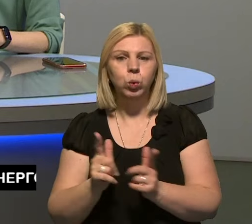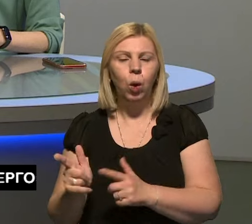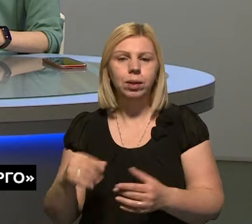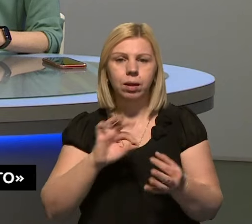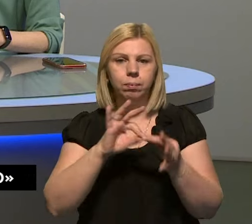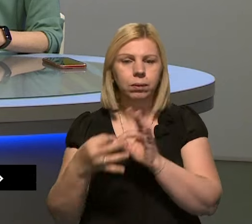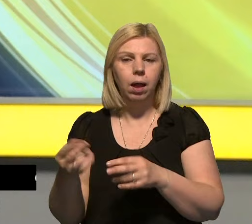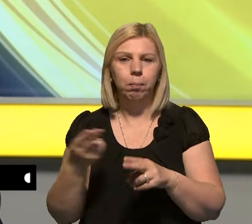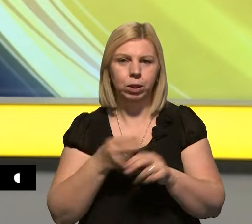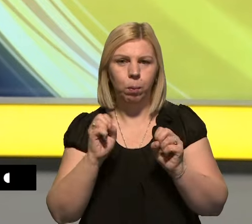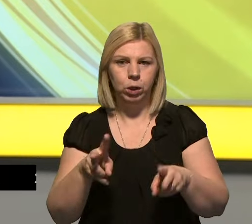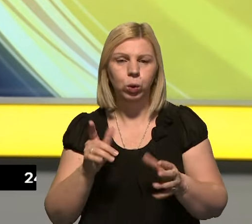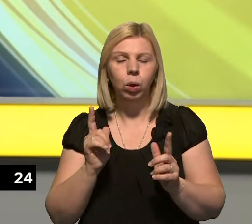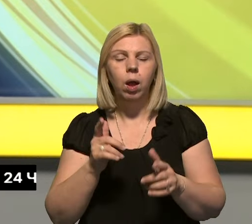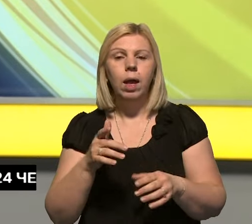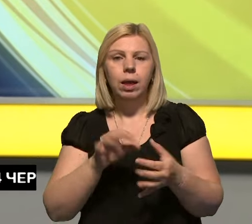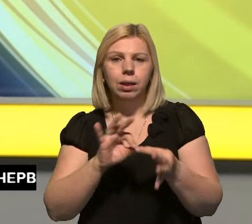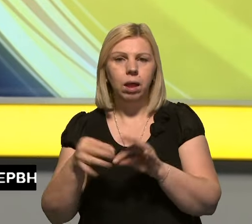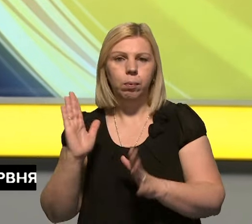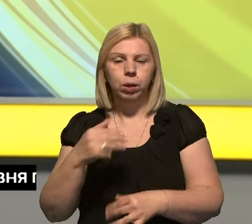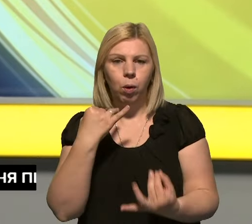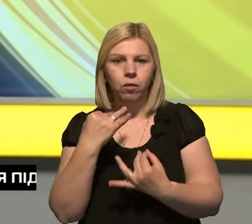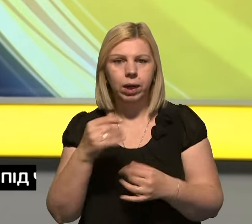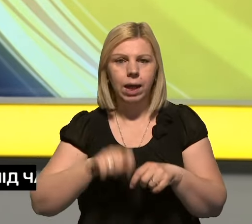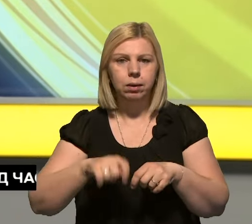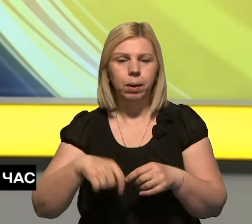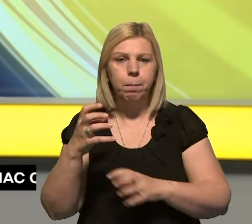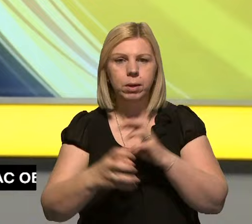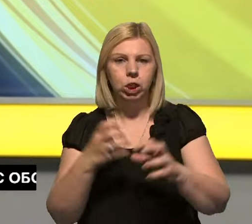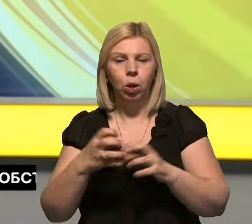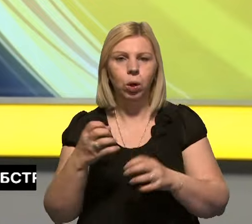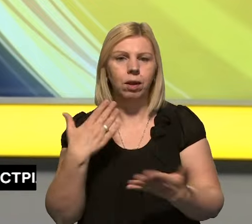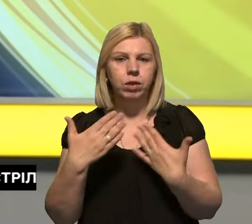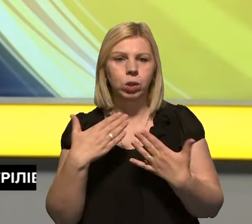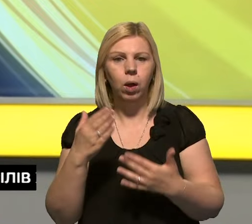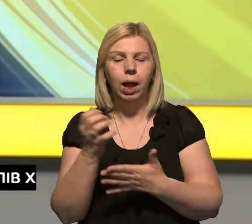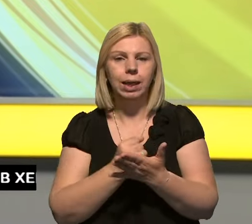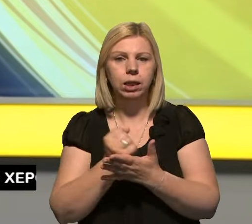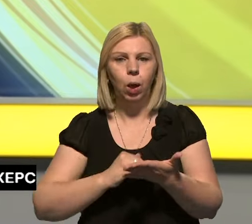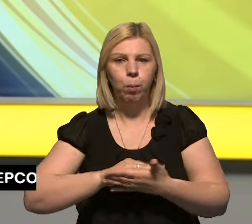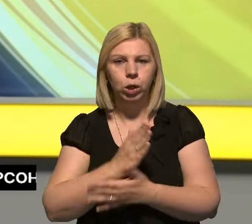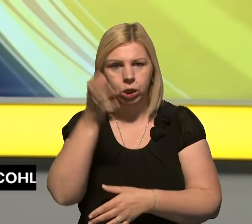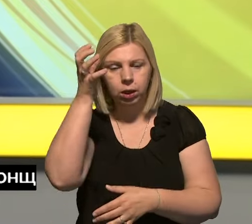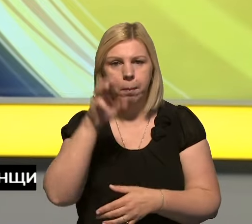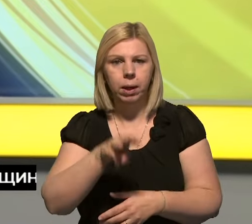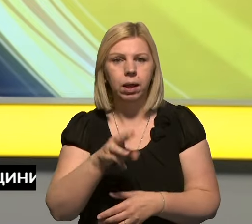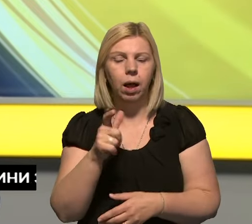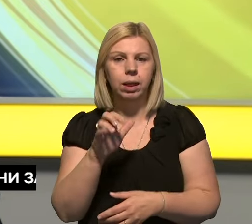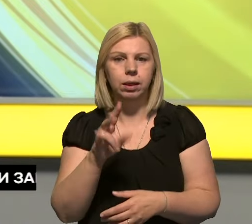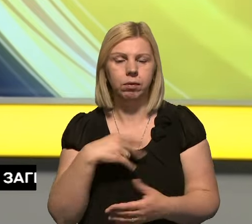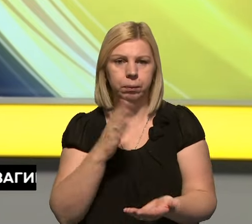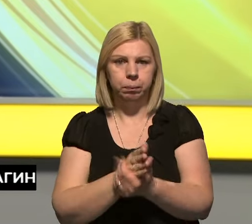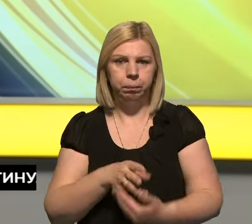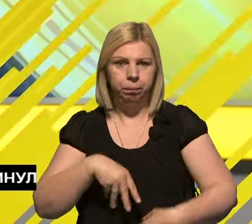текст безпекової угоди. І детальніше про це ми будемо говорити з експерткою з міжнародних відносин, кандидаткою політичних наук Марію Галетій. Вона з нами на